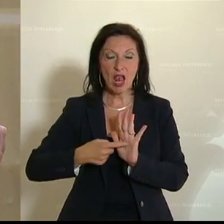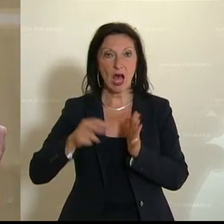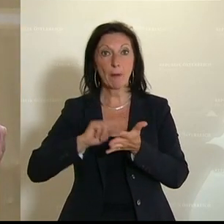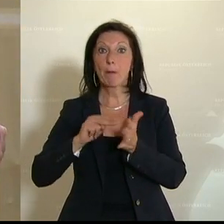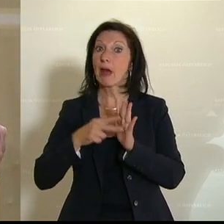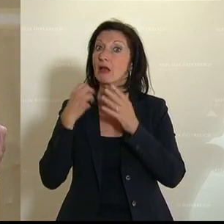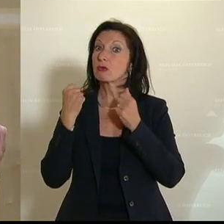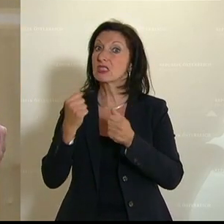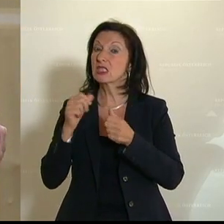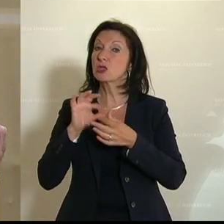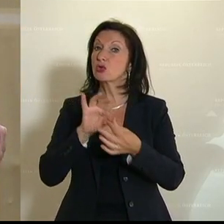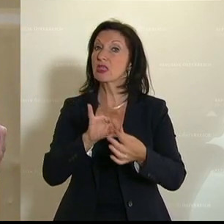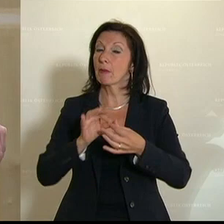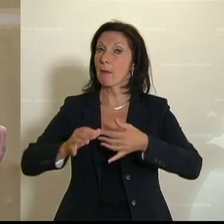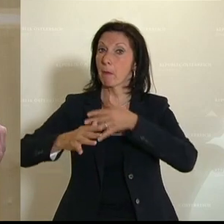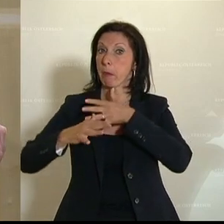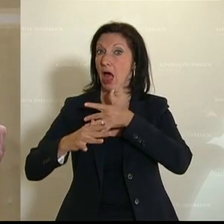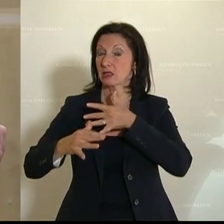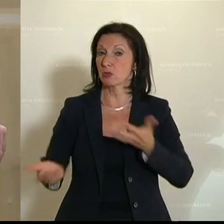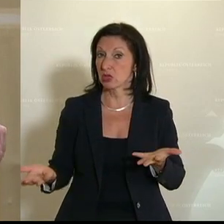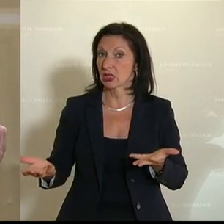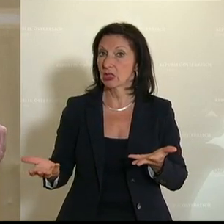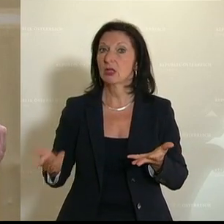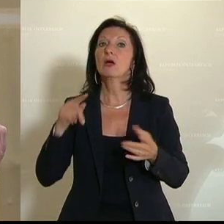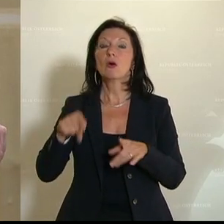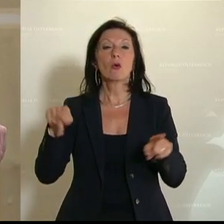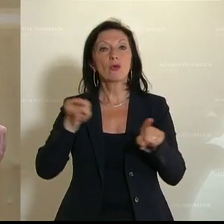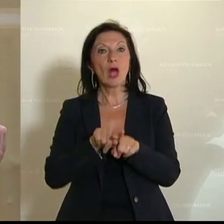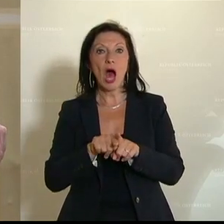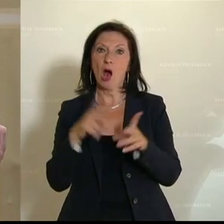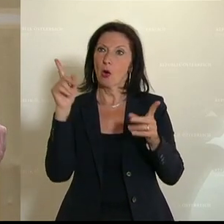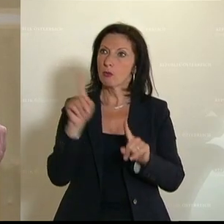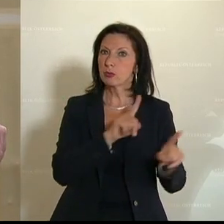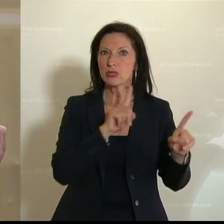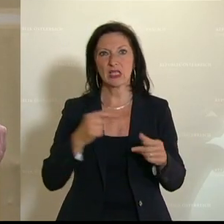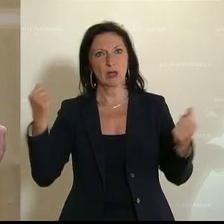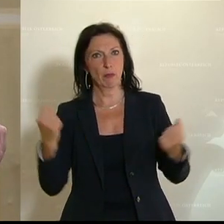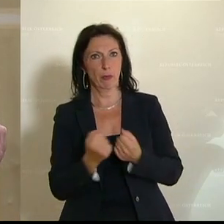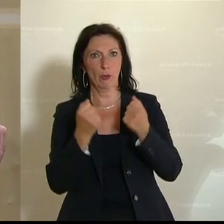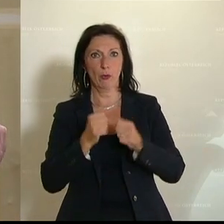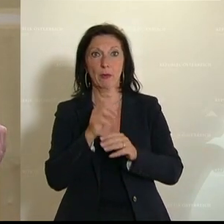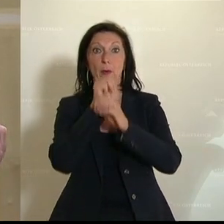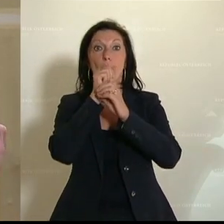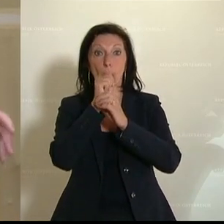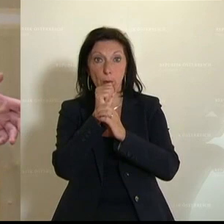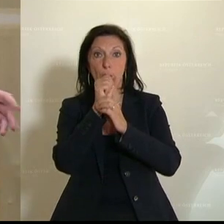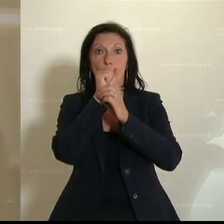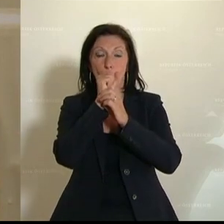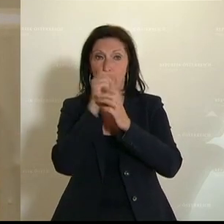im Bereich der Blasmusik herzustellen, sowie Möglichkeiten zur Durchführung von Musikproben auch mit Blasinstrumenten zu schaffen.